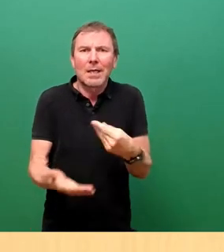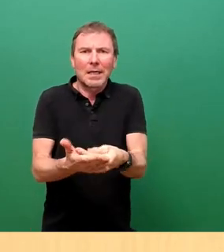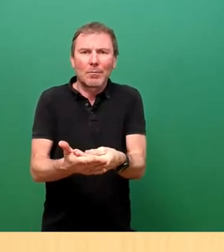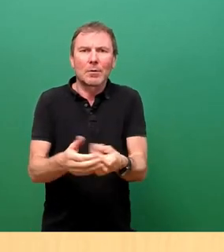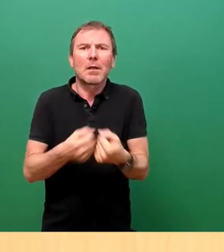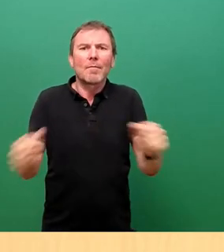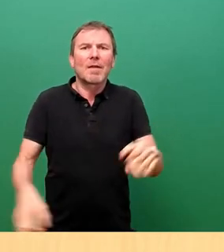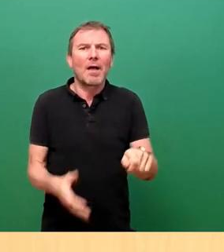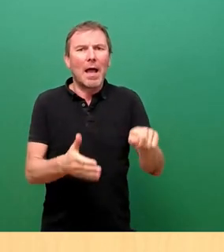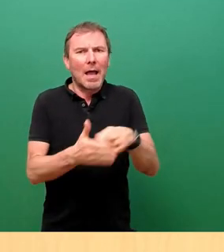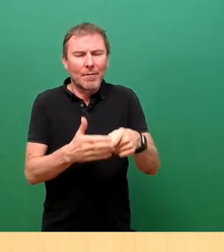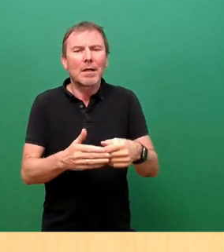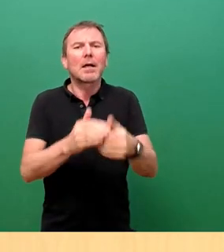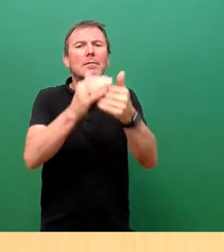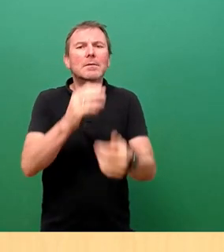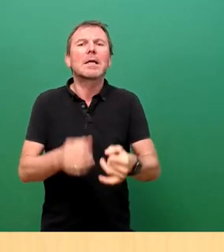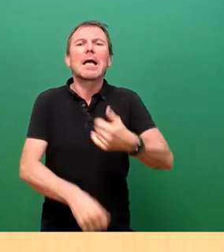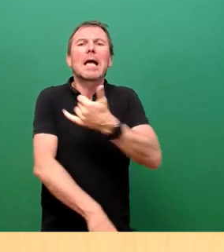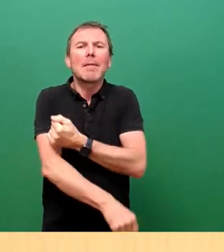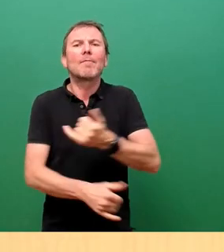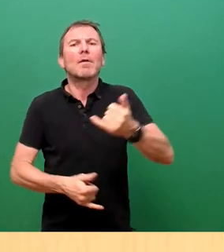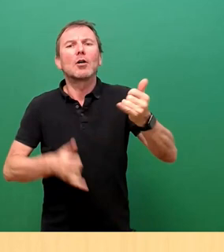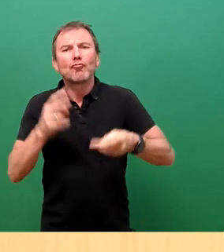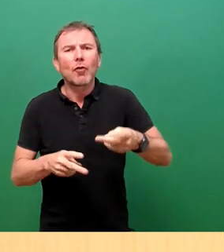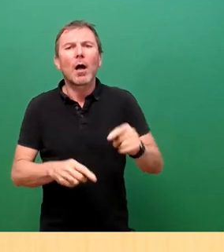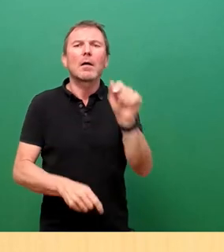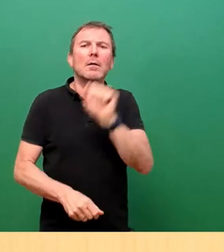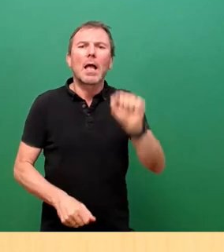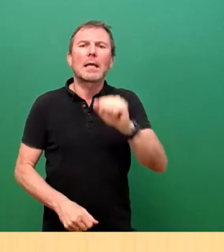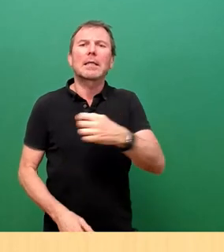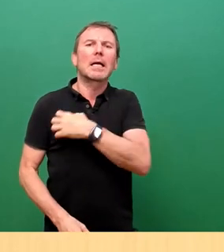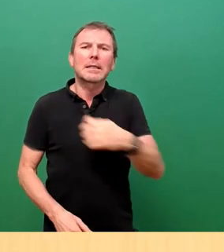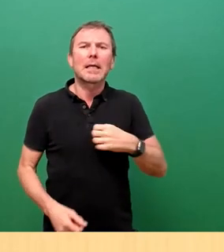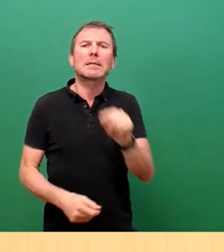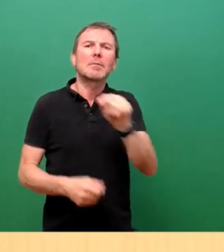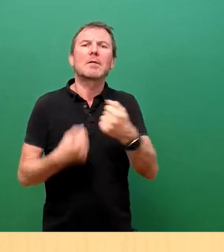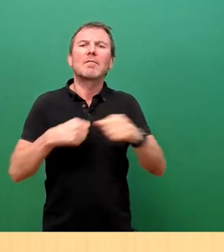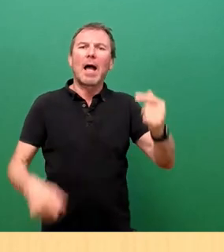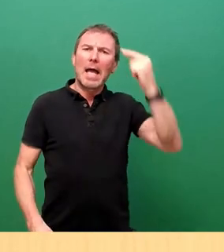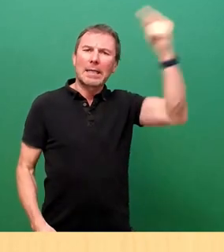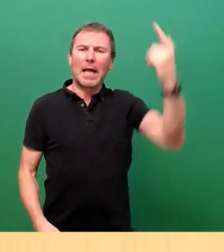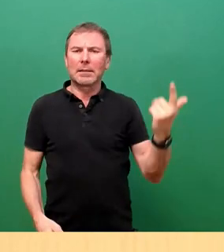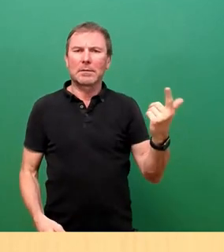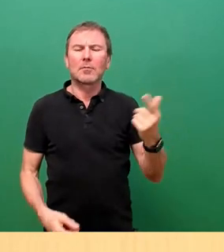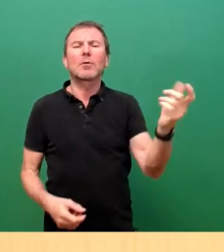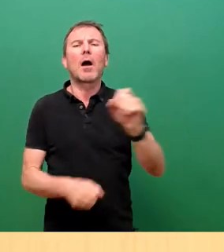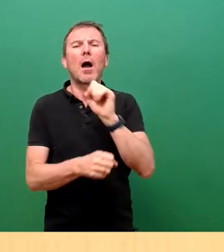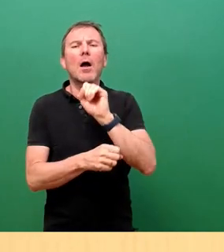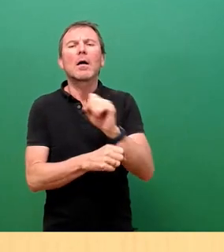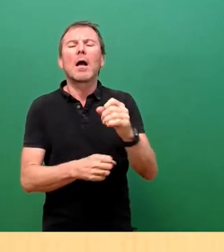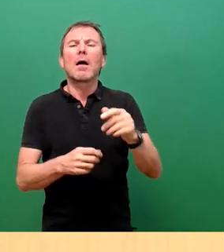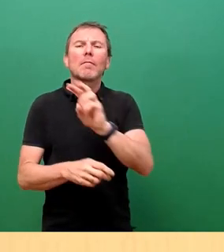Seite geschaltet, impfschaden-freigeist.de. Es gibt eine Seite www.coronaklagen.de. Und es wäre schön, wenn die